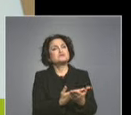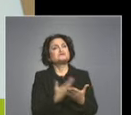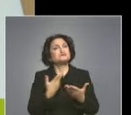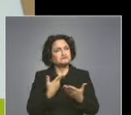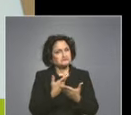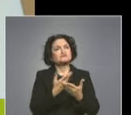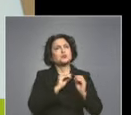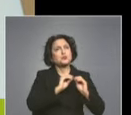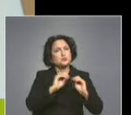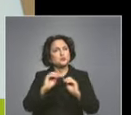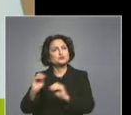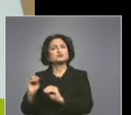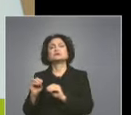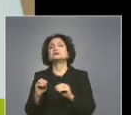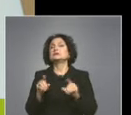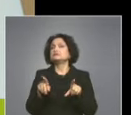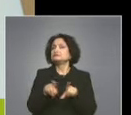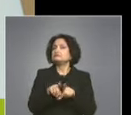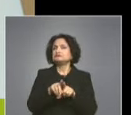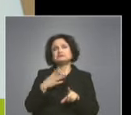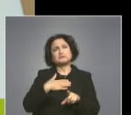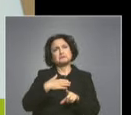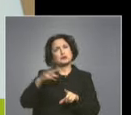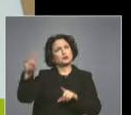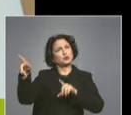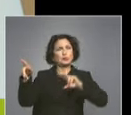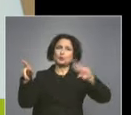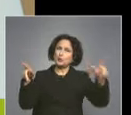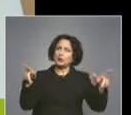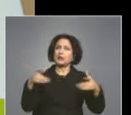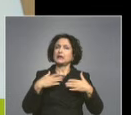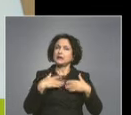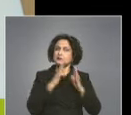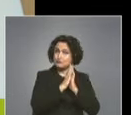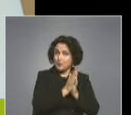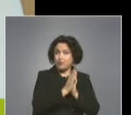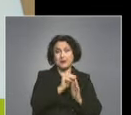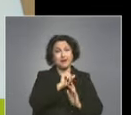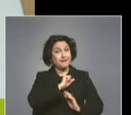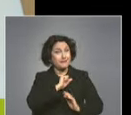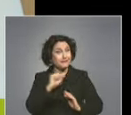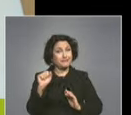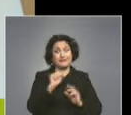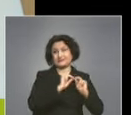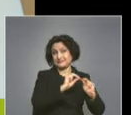информиране. Има и други, така, че нашата молба и съвет е да търсят проактивно